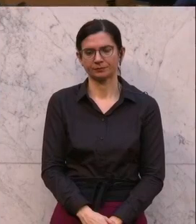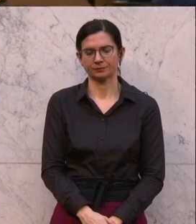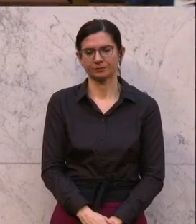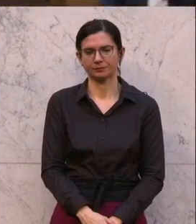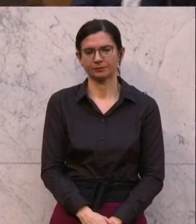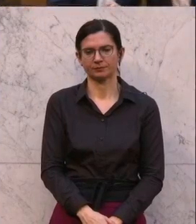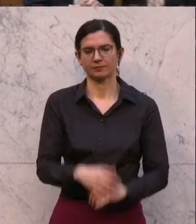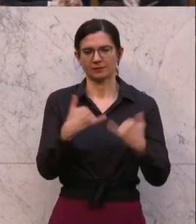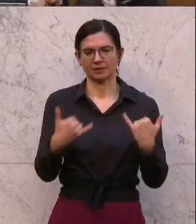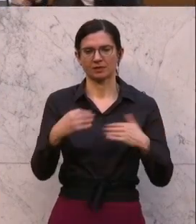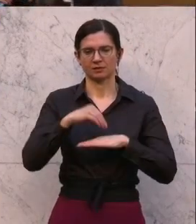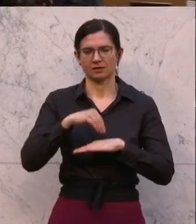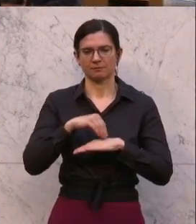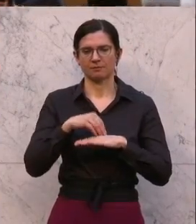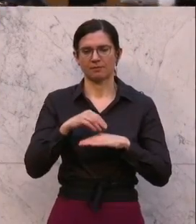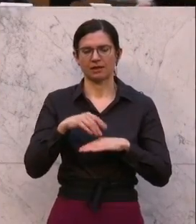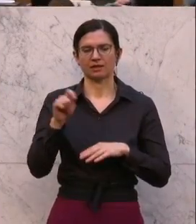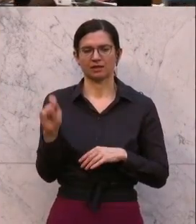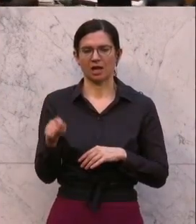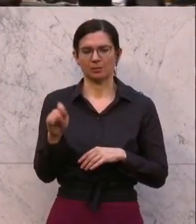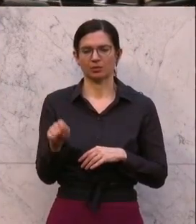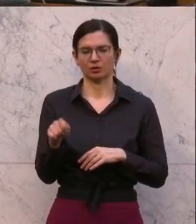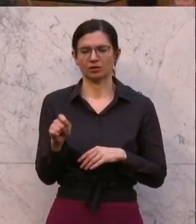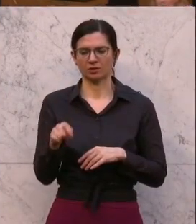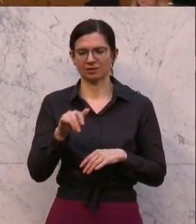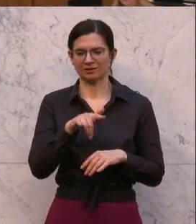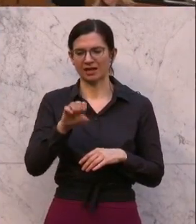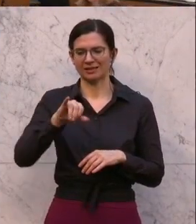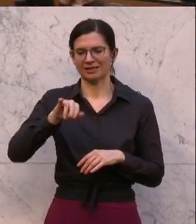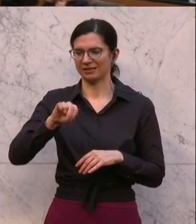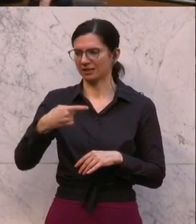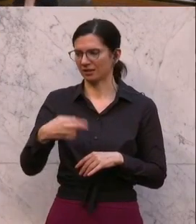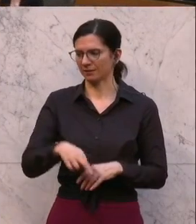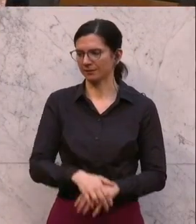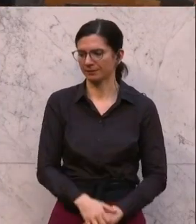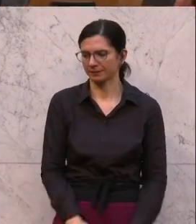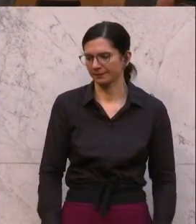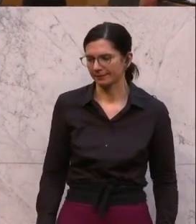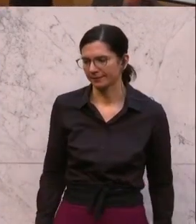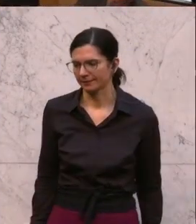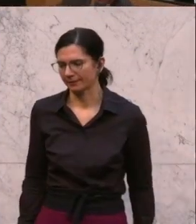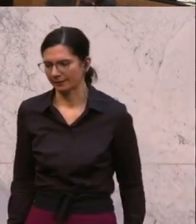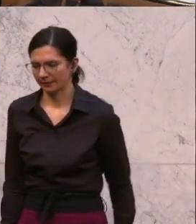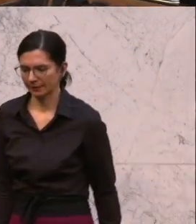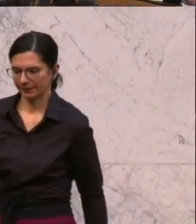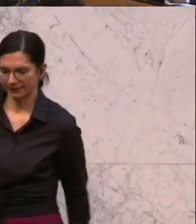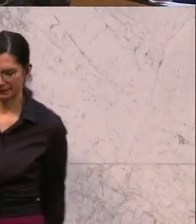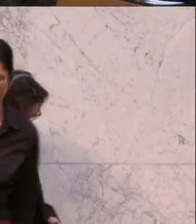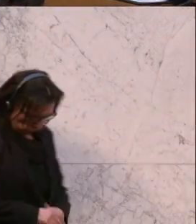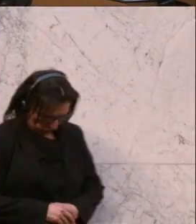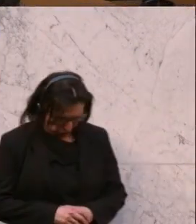Nach der SPÖ-Vorsitzenden kommt der ÖVP-Bauten- und Wohnbausprecher Johann Singer zu Wort.